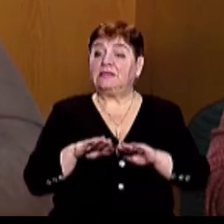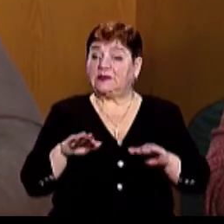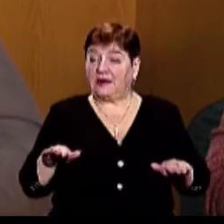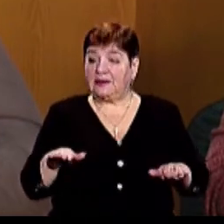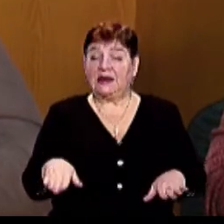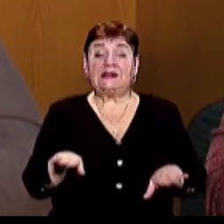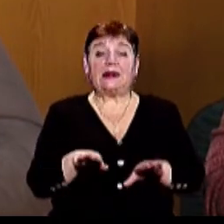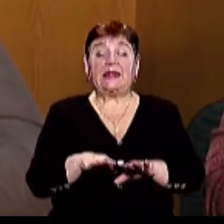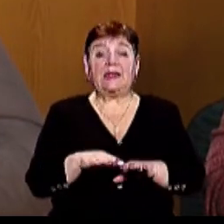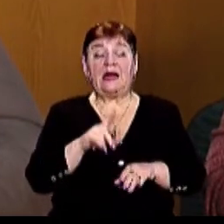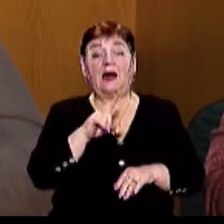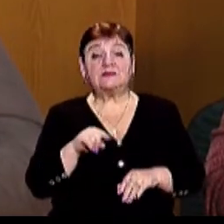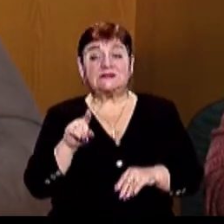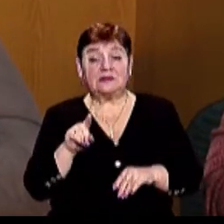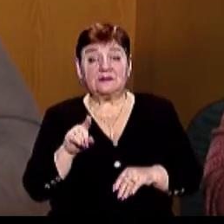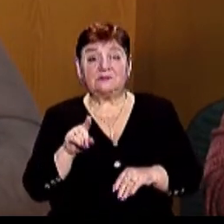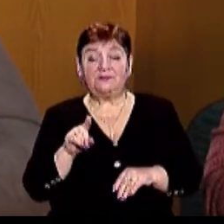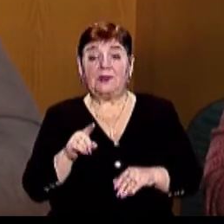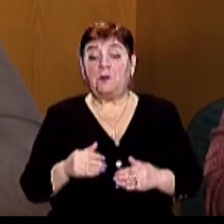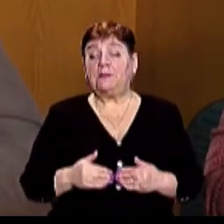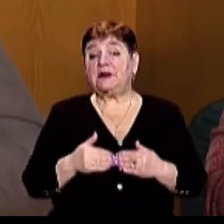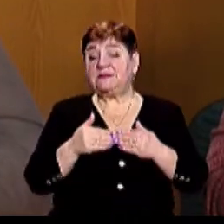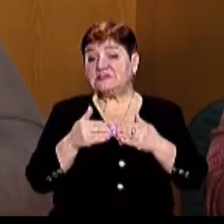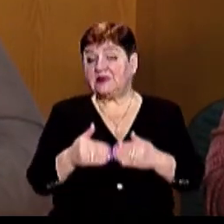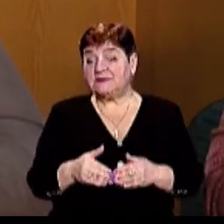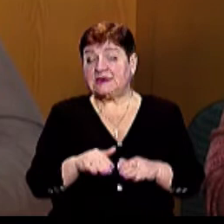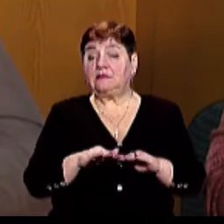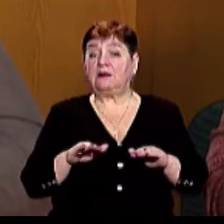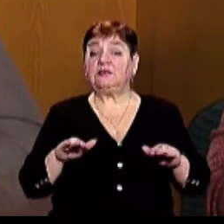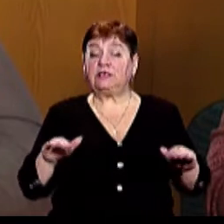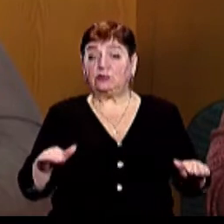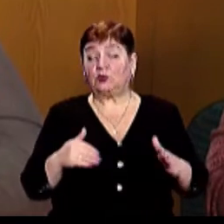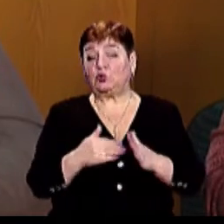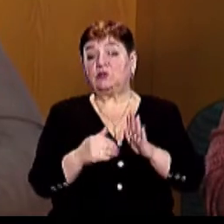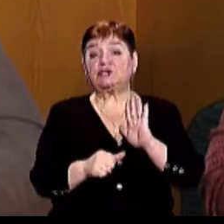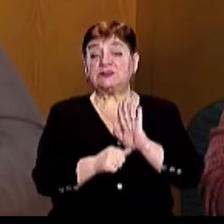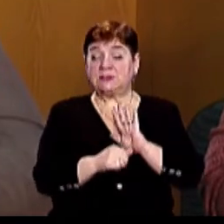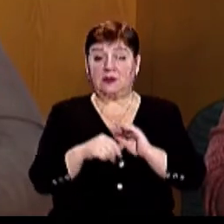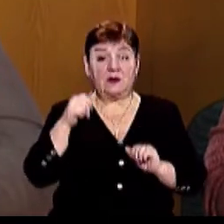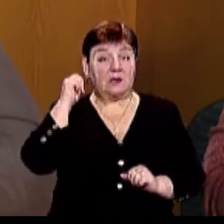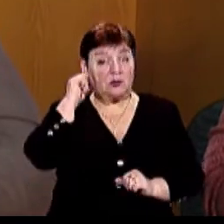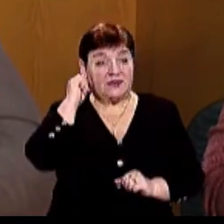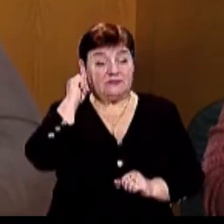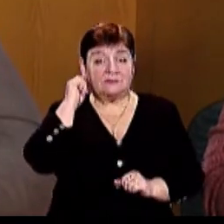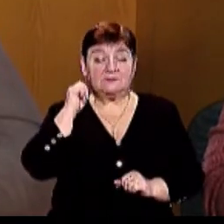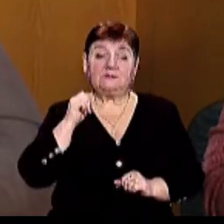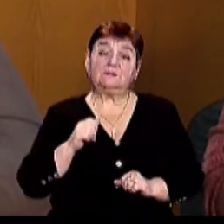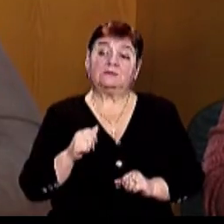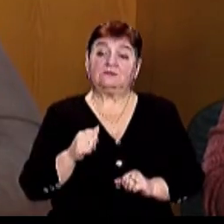Акцент трошки дійсно перемістився на діток до 6 років Але, власне,